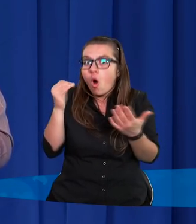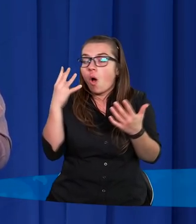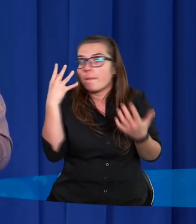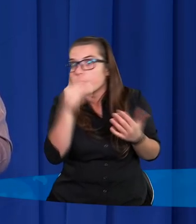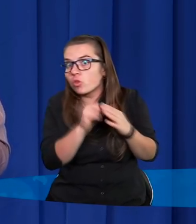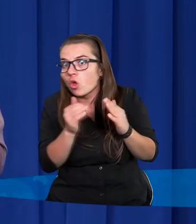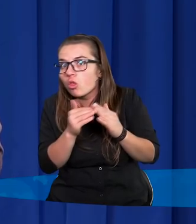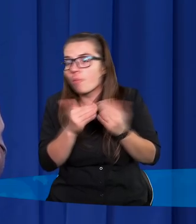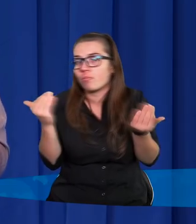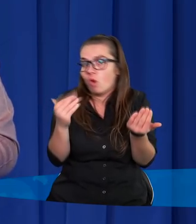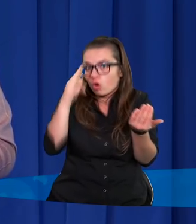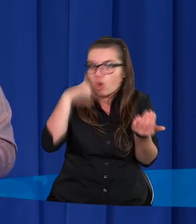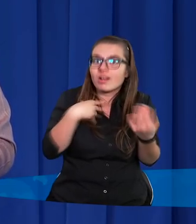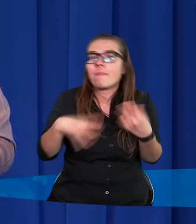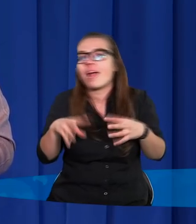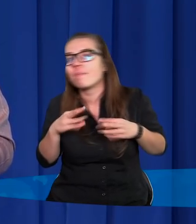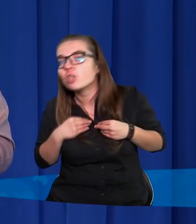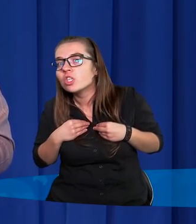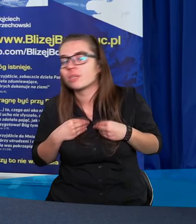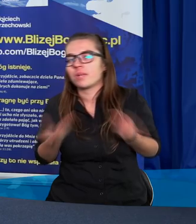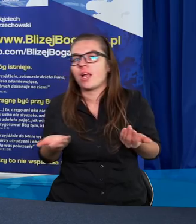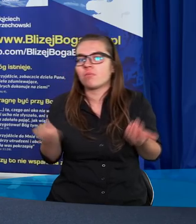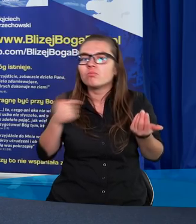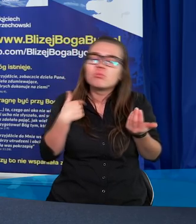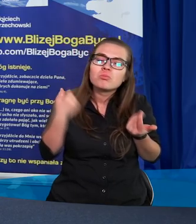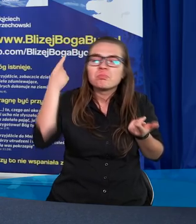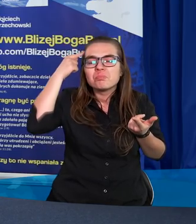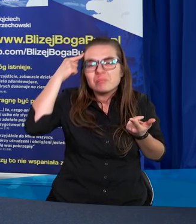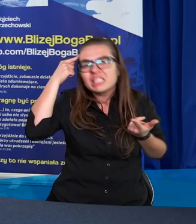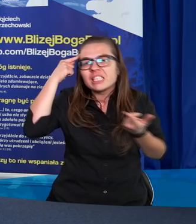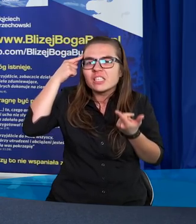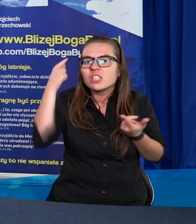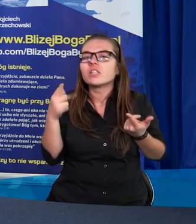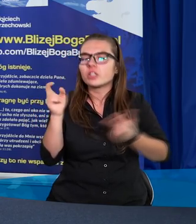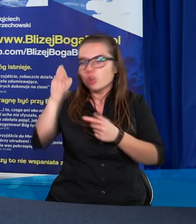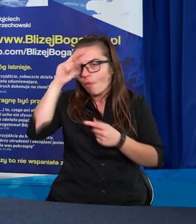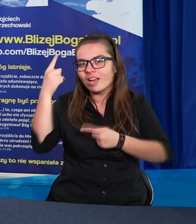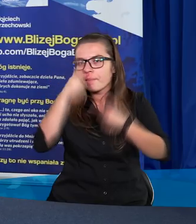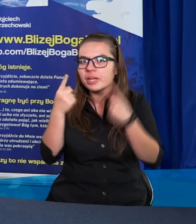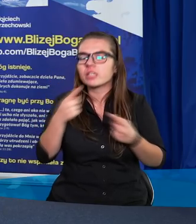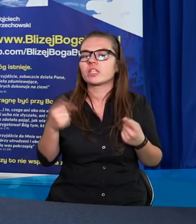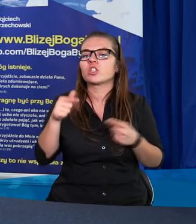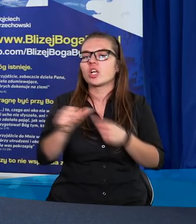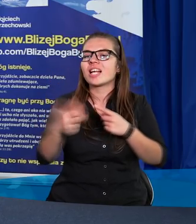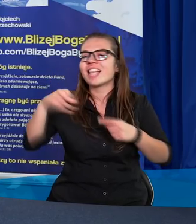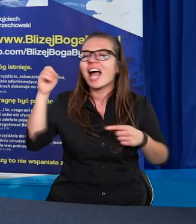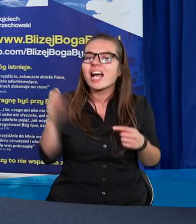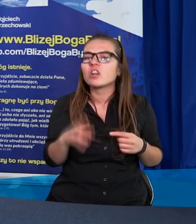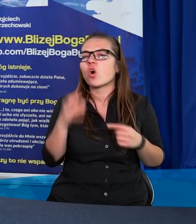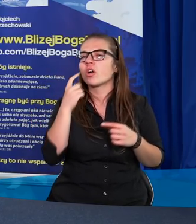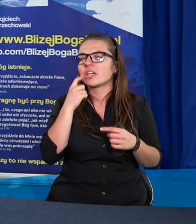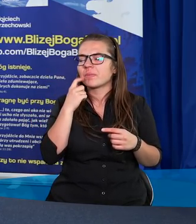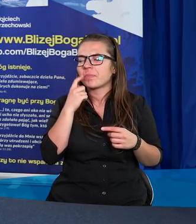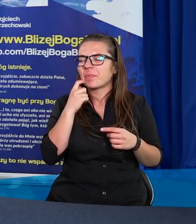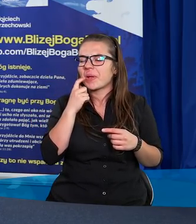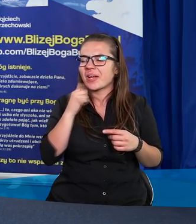A może by mnie ten ojciec przyjął. I ta myśl, kiedy człowiek sobie myśli, jestem w najgorszym miejscu, jak